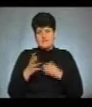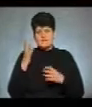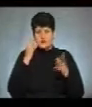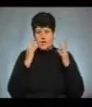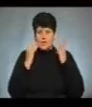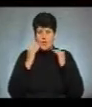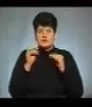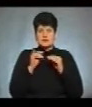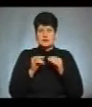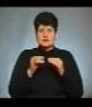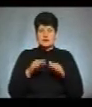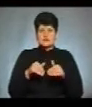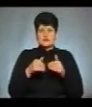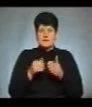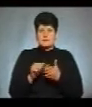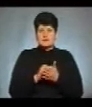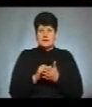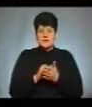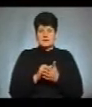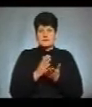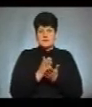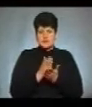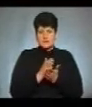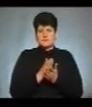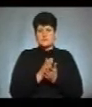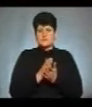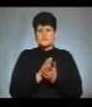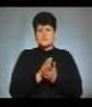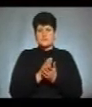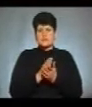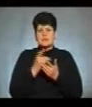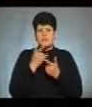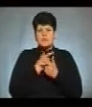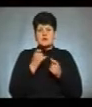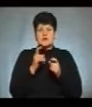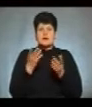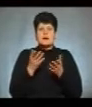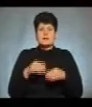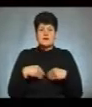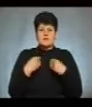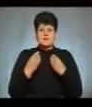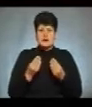і долучені документи наявні, відповідно і інформацію, яка надавалася